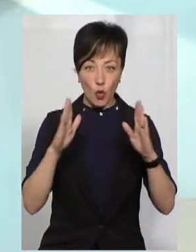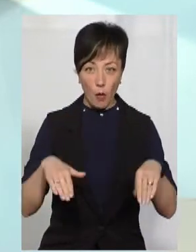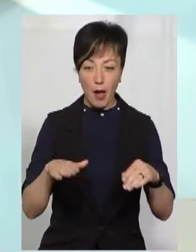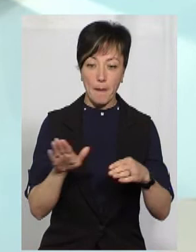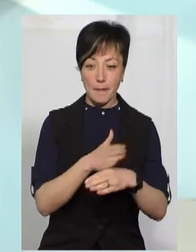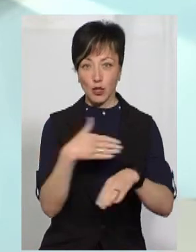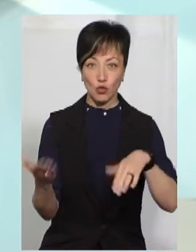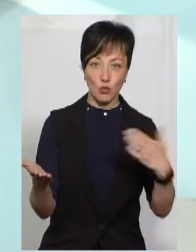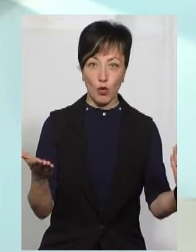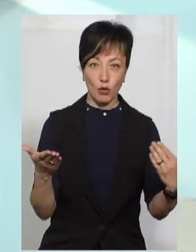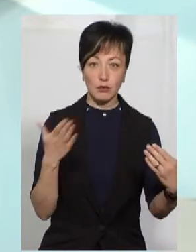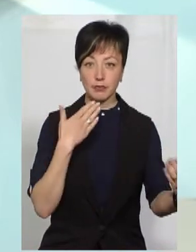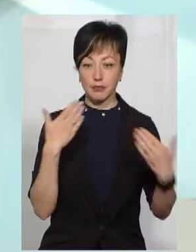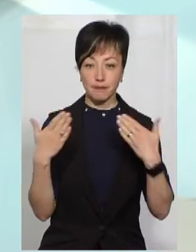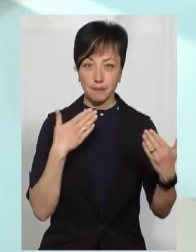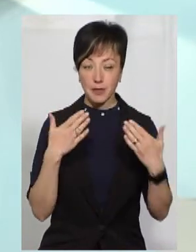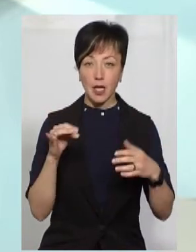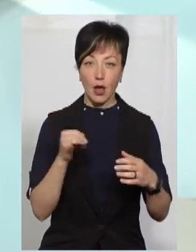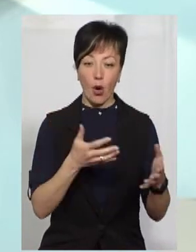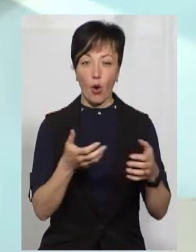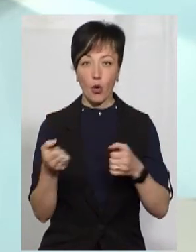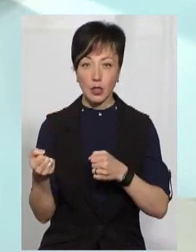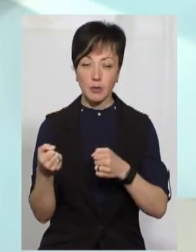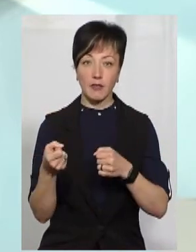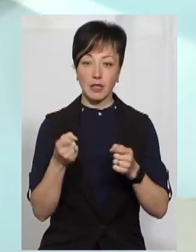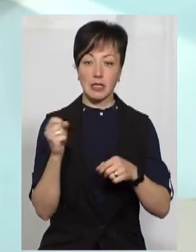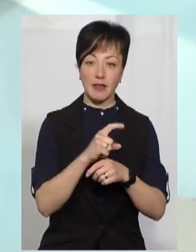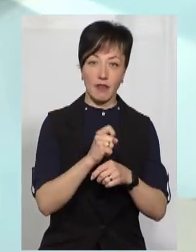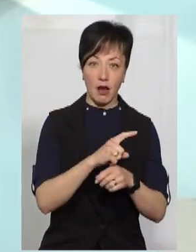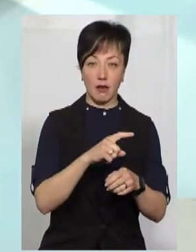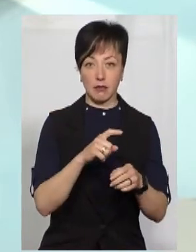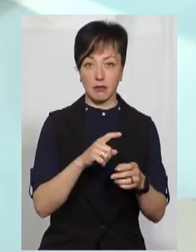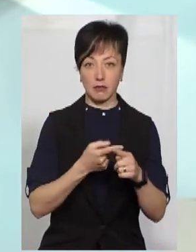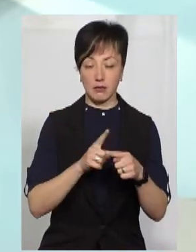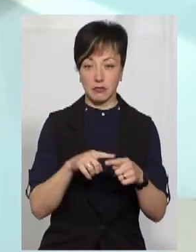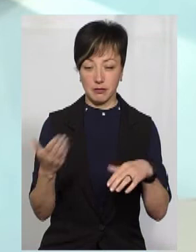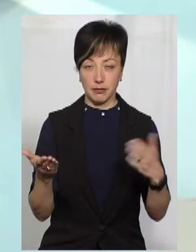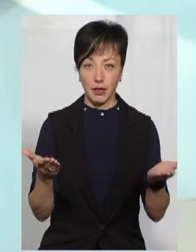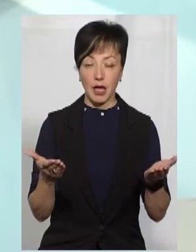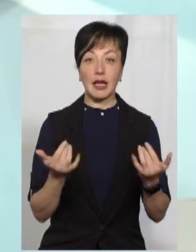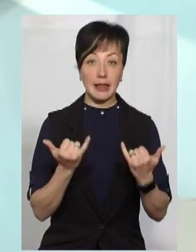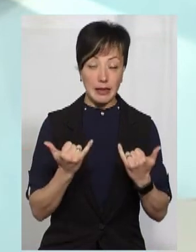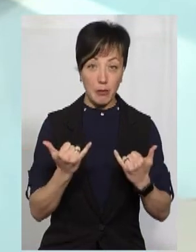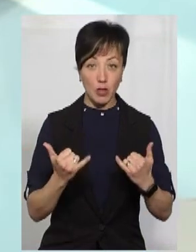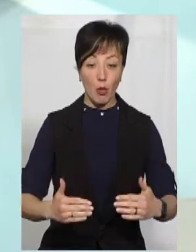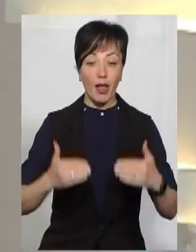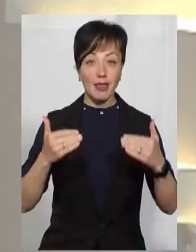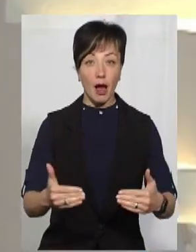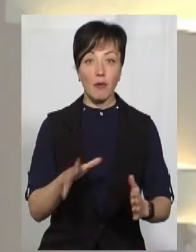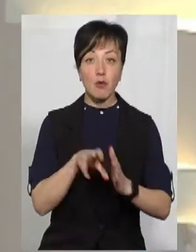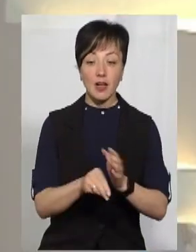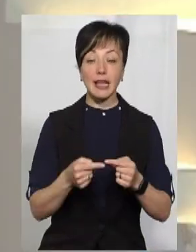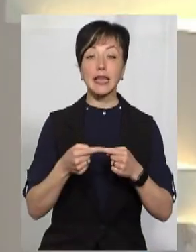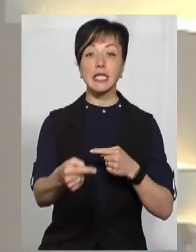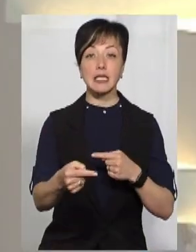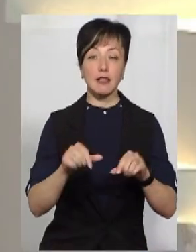між собою комунікувати і отримувати певні завдання. Тому, власне, на теперішньому етапі впровадження цих